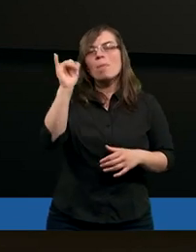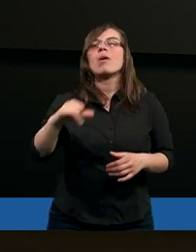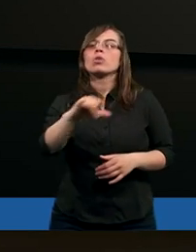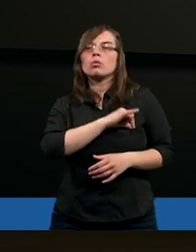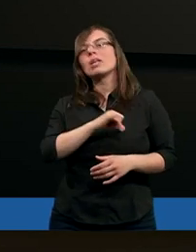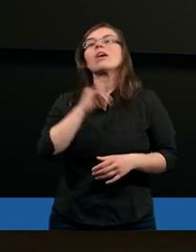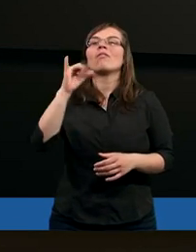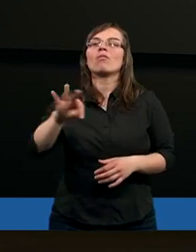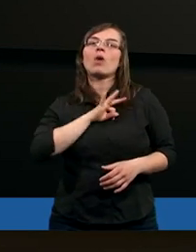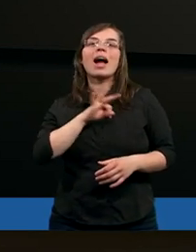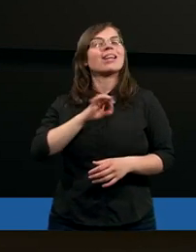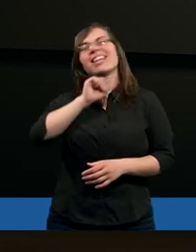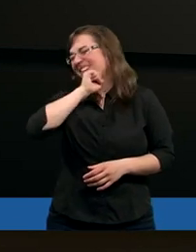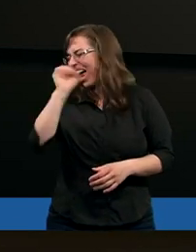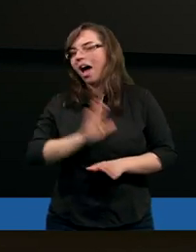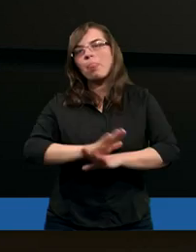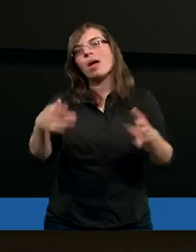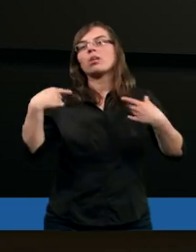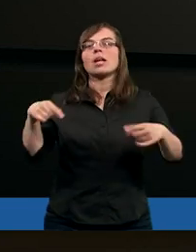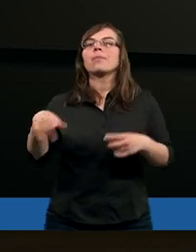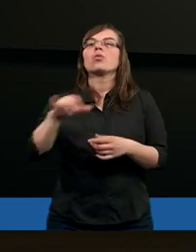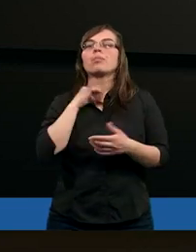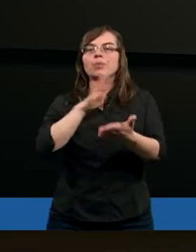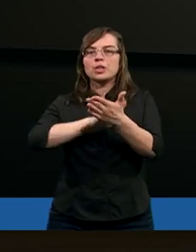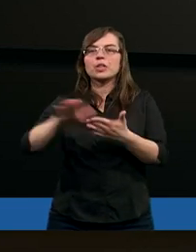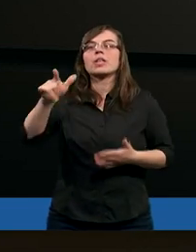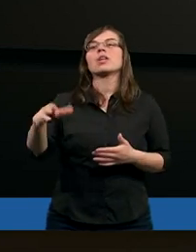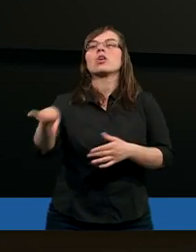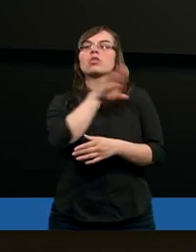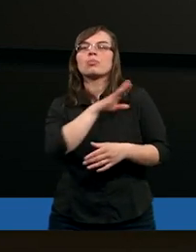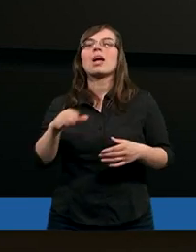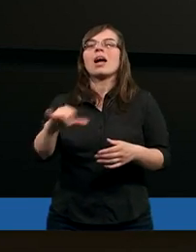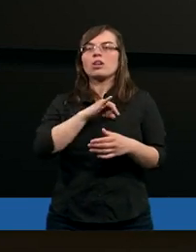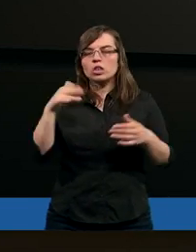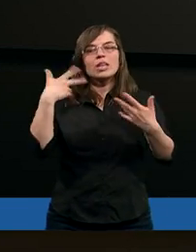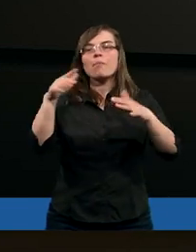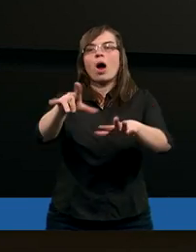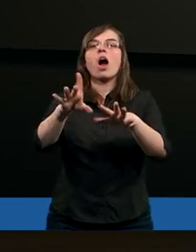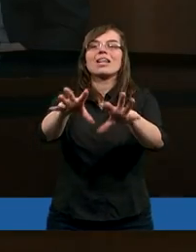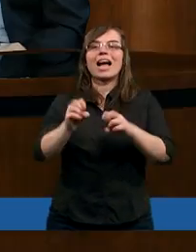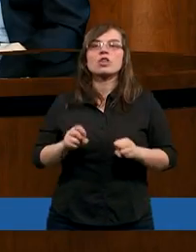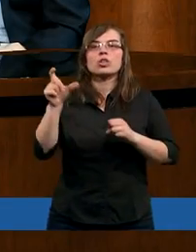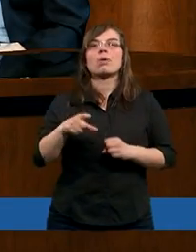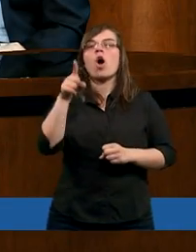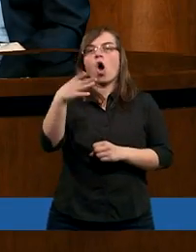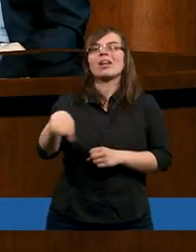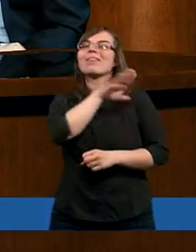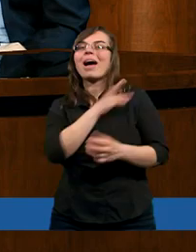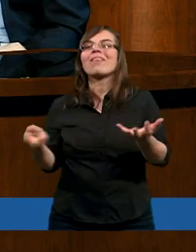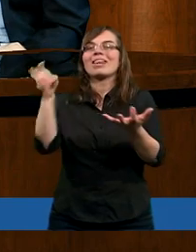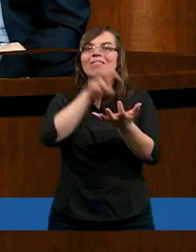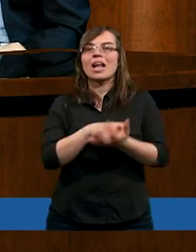popełnił grzechu własnego żadnego, dlatego śmierć go nie mogła zatrzymać. On